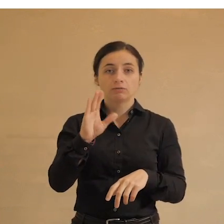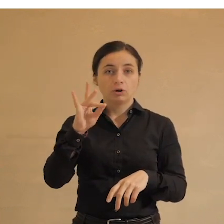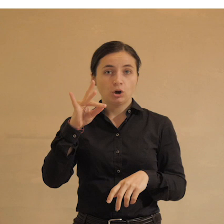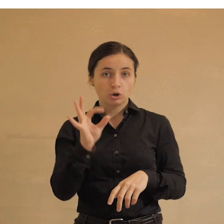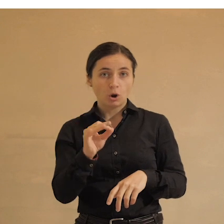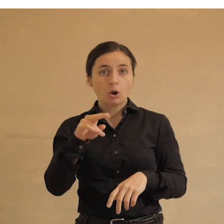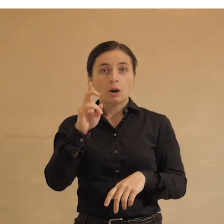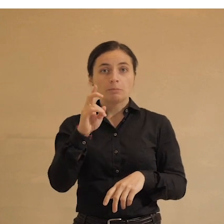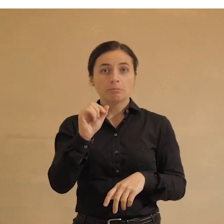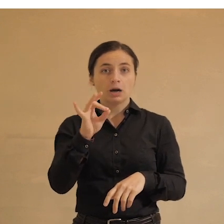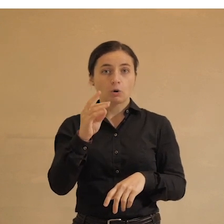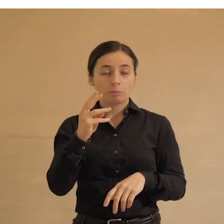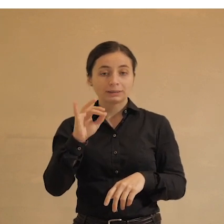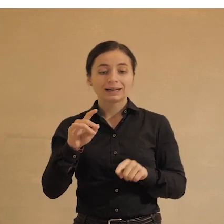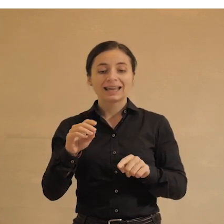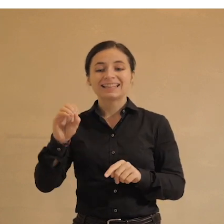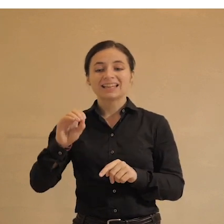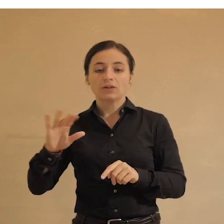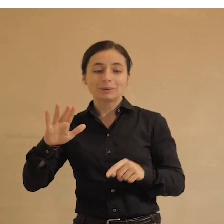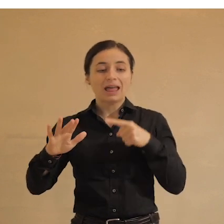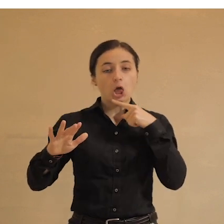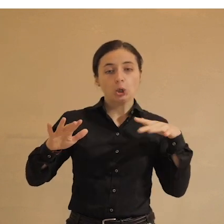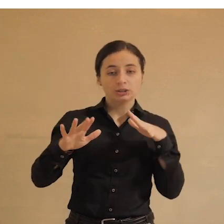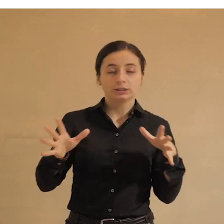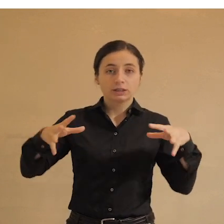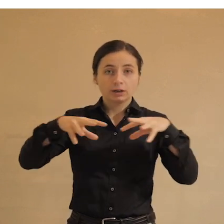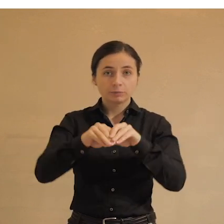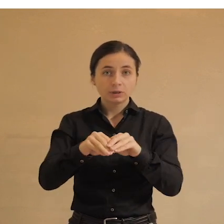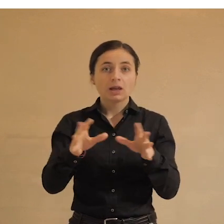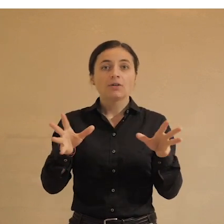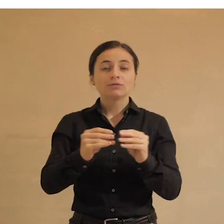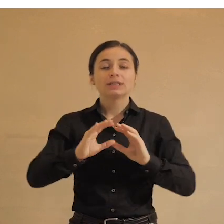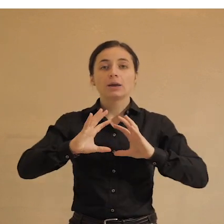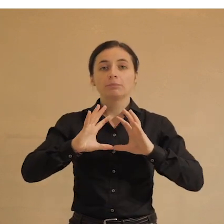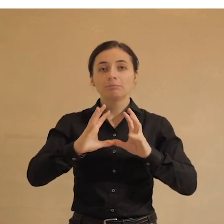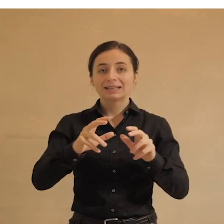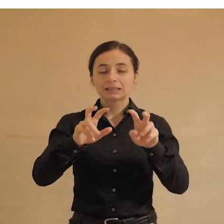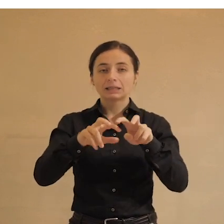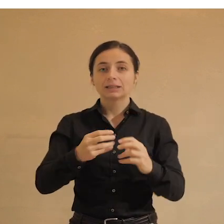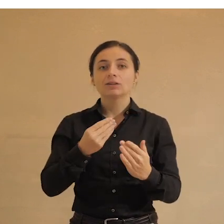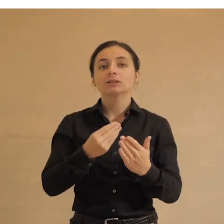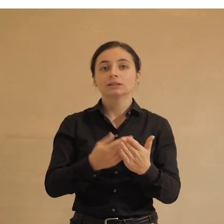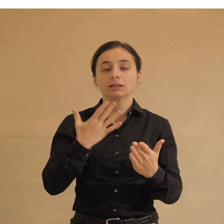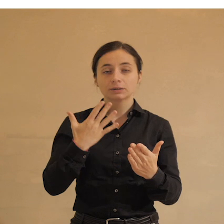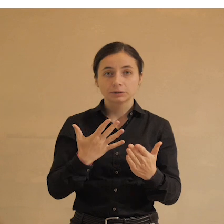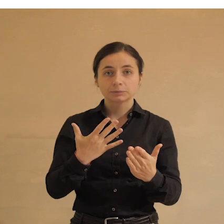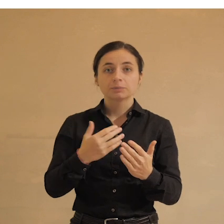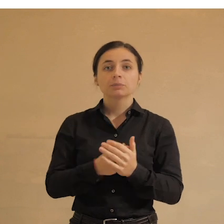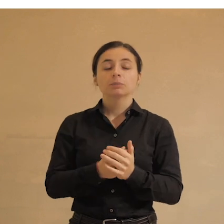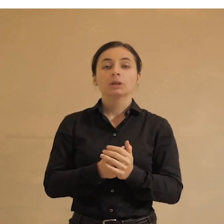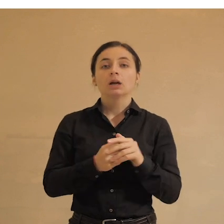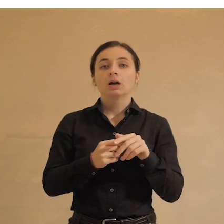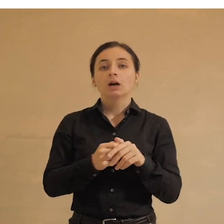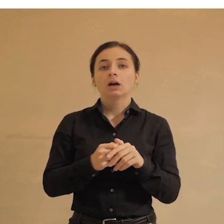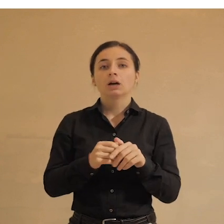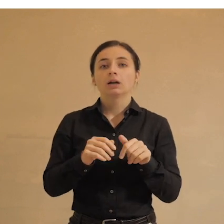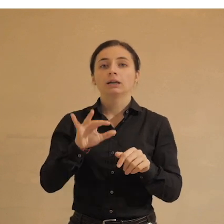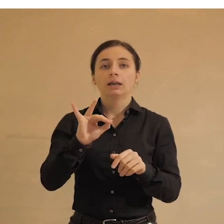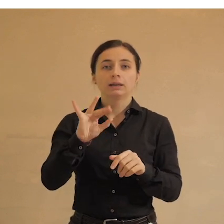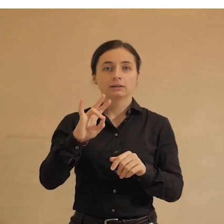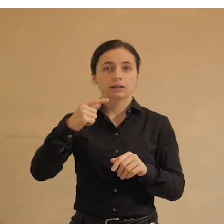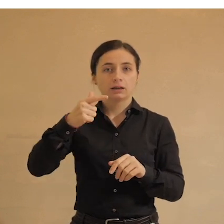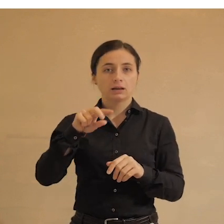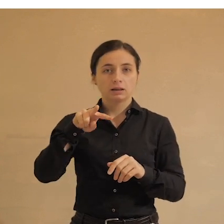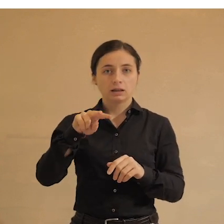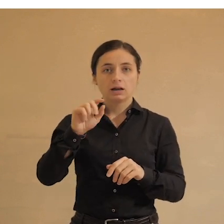это европейское и, соответственно, российское подразделение всемирного исследования ценностей, знаменитого World Value Survey, покойного Инглхарта,